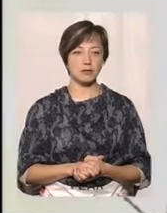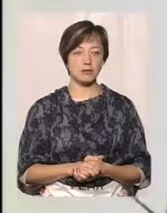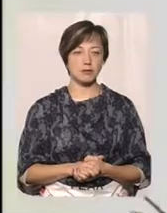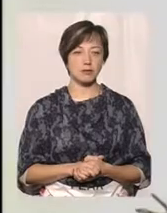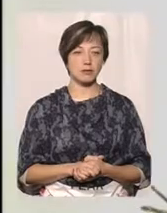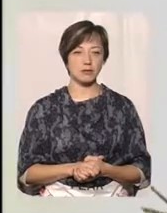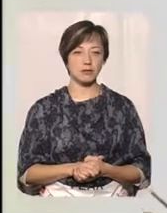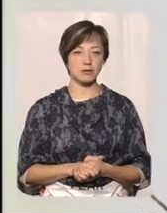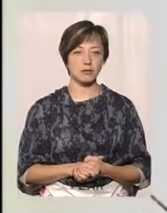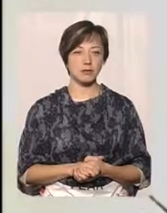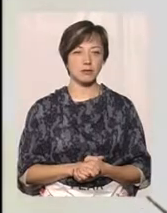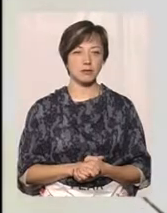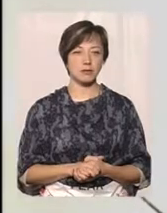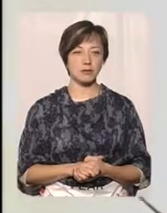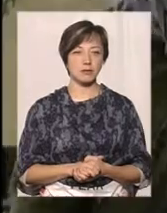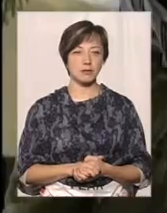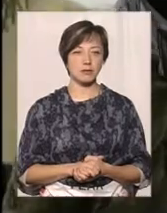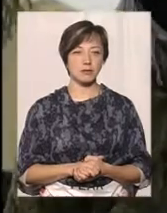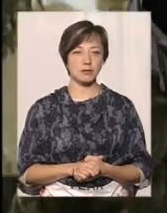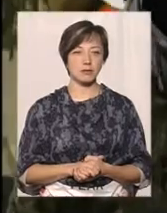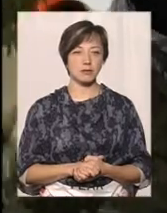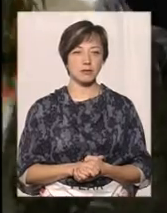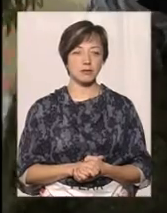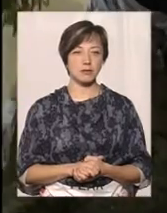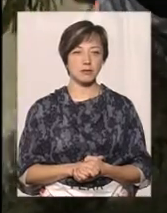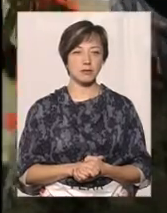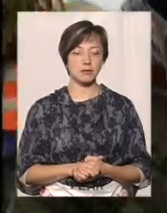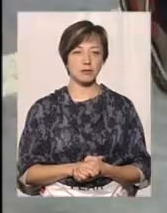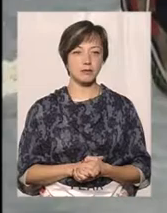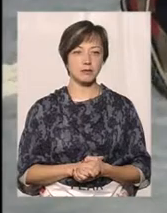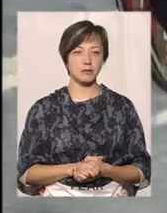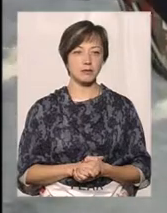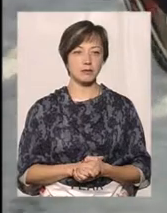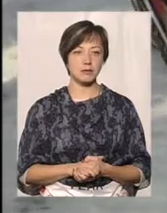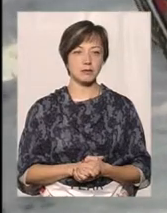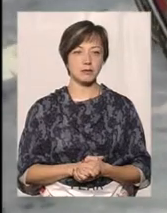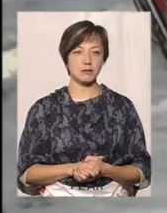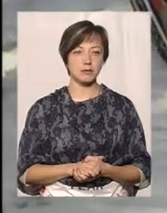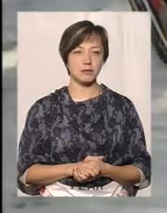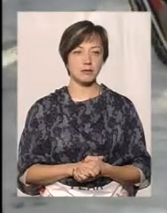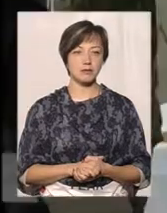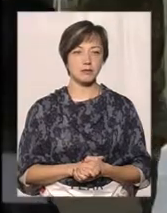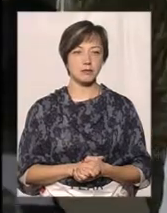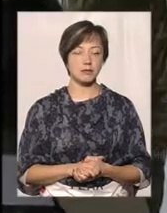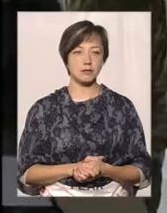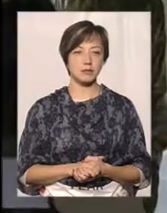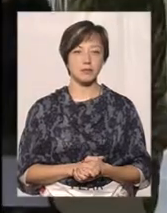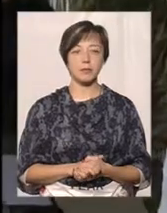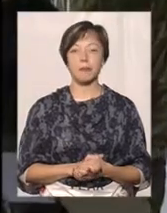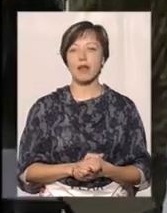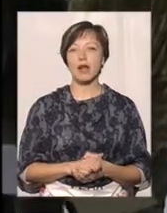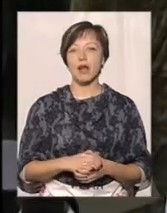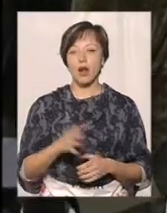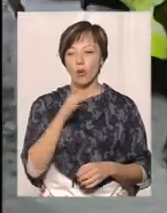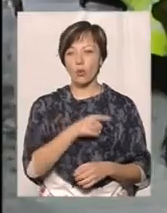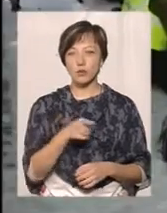Мінус 20 на стопчику термометра не завада цим бійцям. Сьогодні тут, на військовому полігоні, проходить перший етап кваліфікаційного курсу